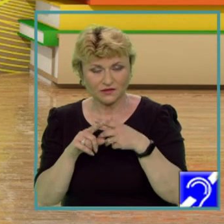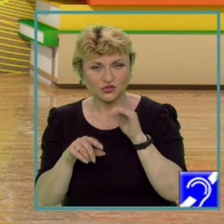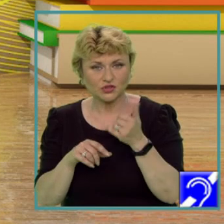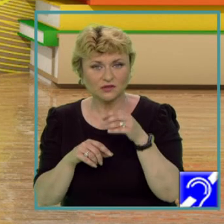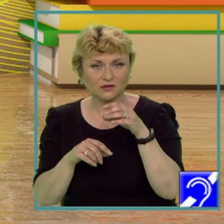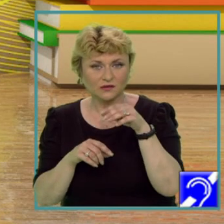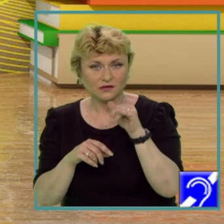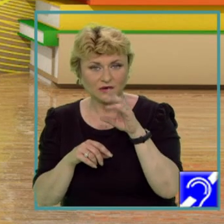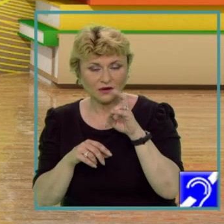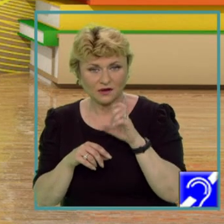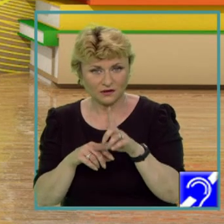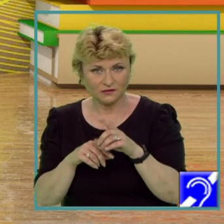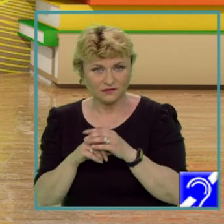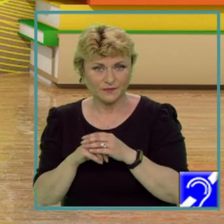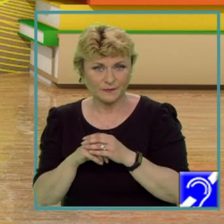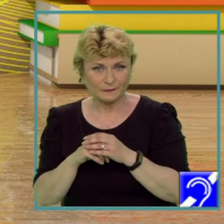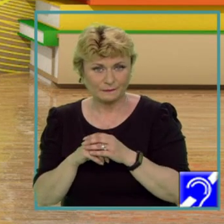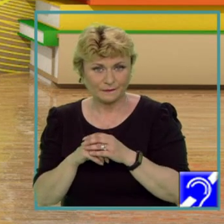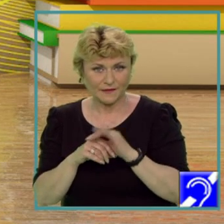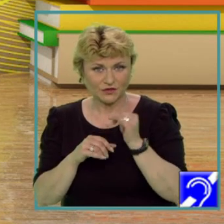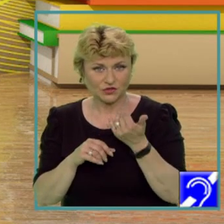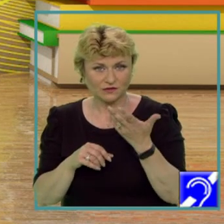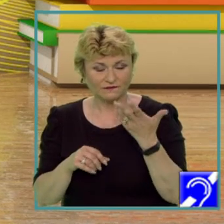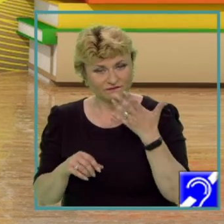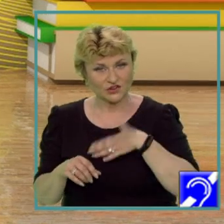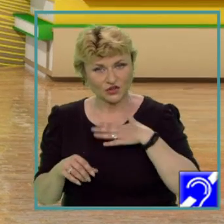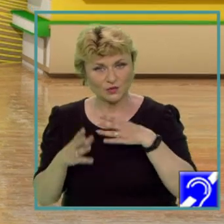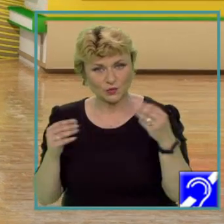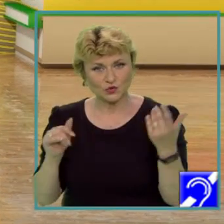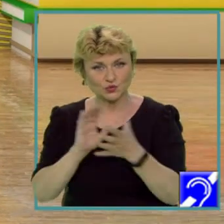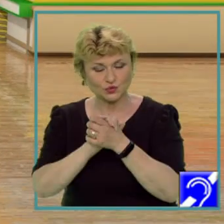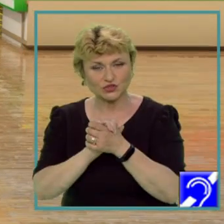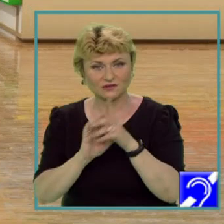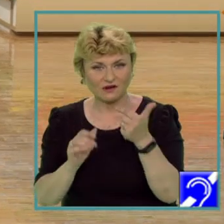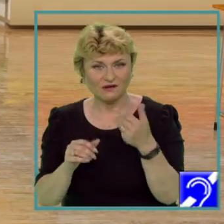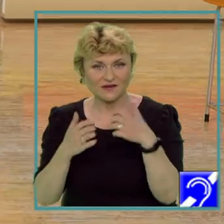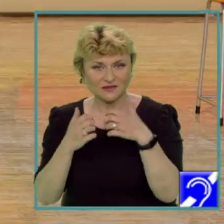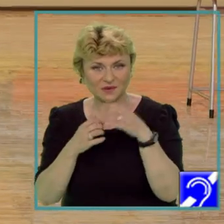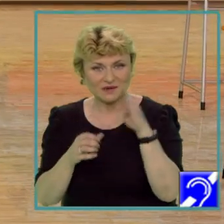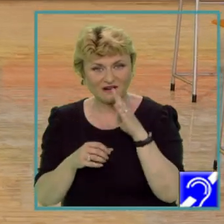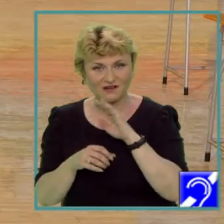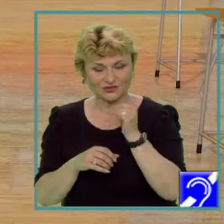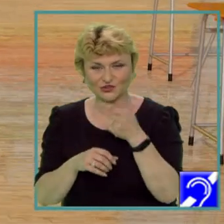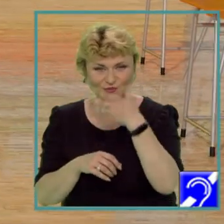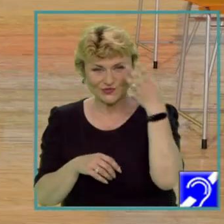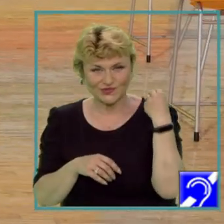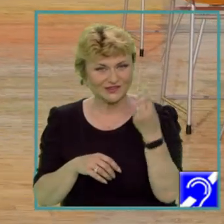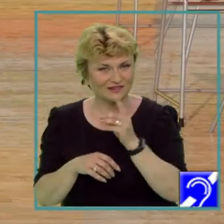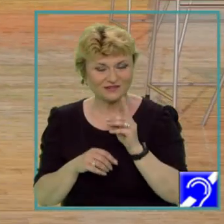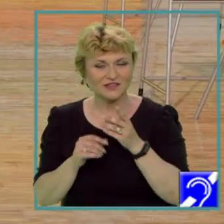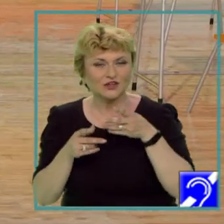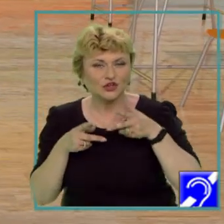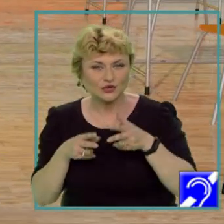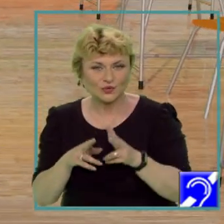transmise vă sunt de un real folos, vă doresc mult succes la examenul de bacalaureat și nu uitați că drumul către succes